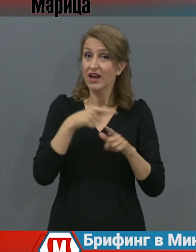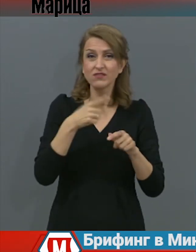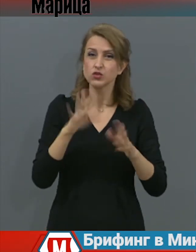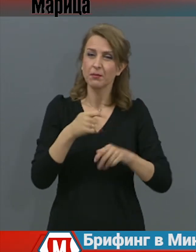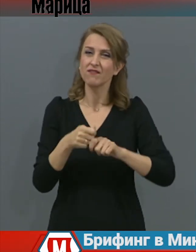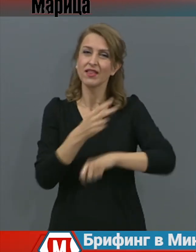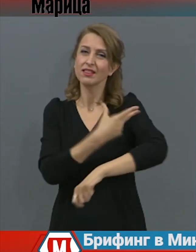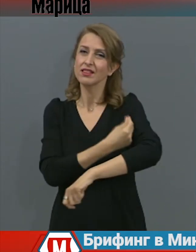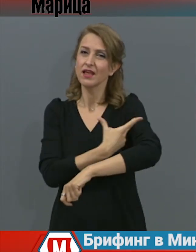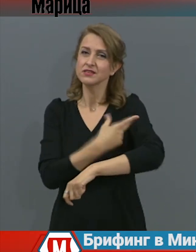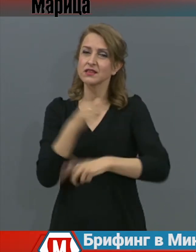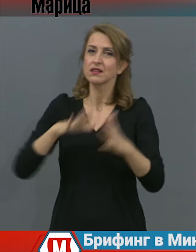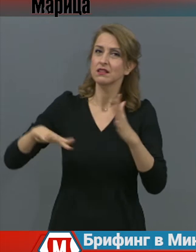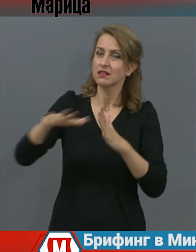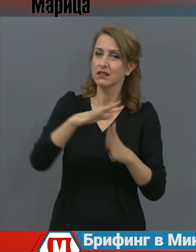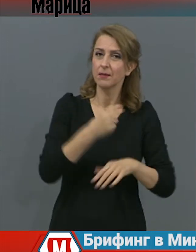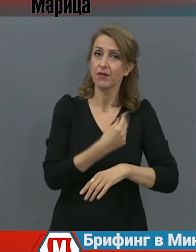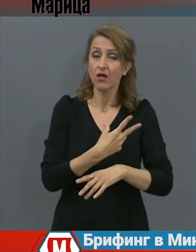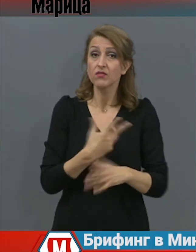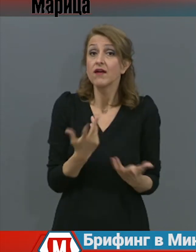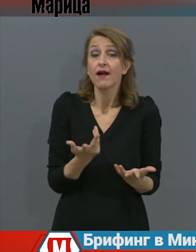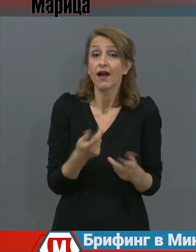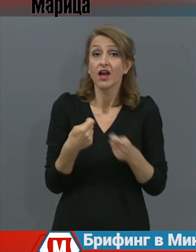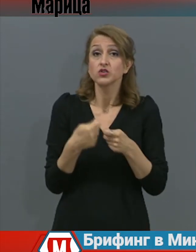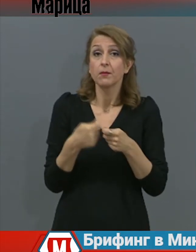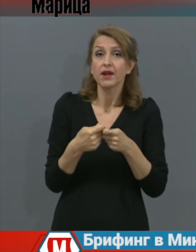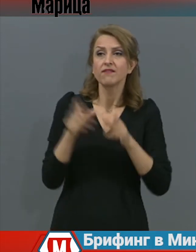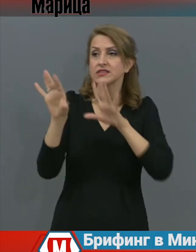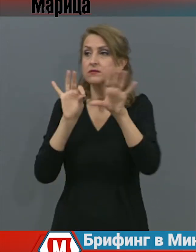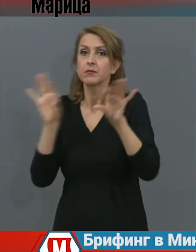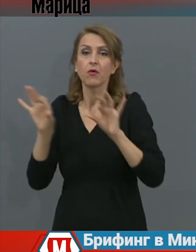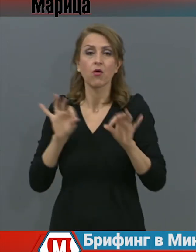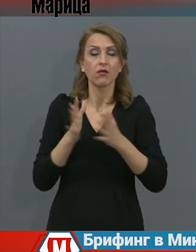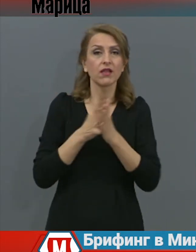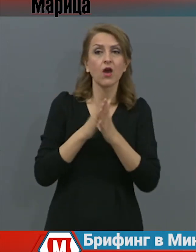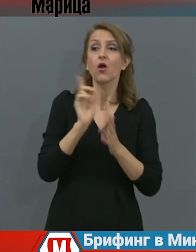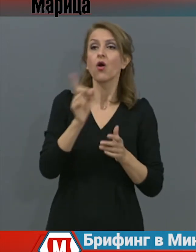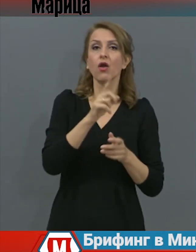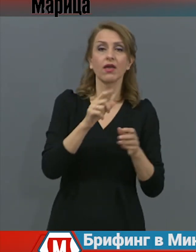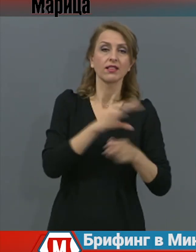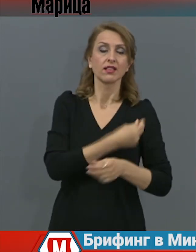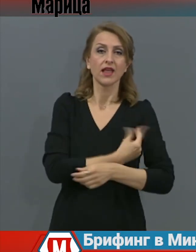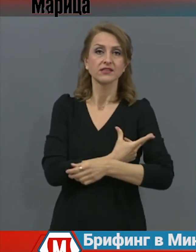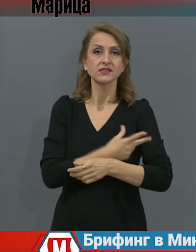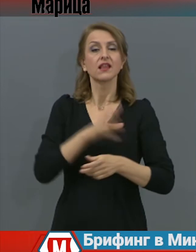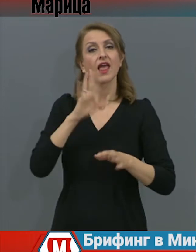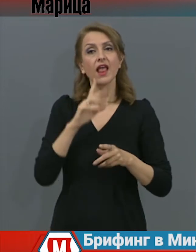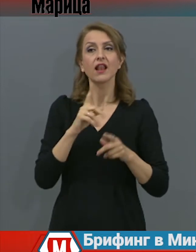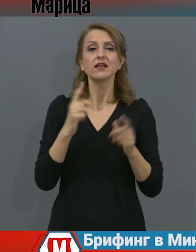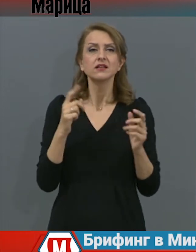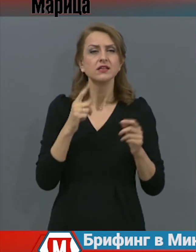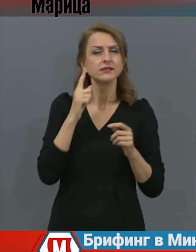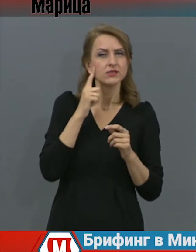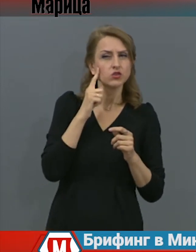и второ, на пълно случайен принцип ли ще бъдат подбирани хората, които ще бъдат тествени или ще бъдат гонени конкретно